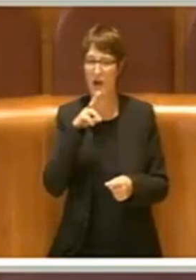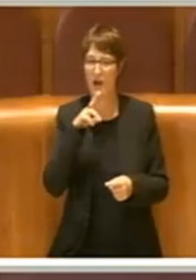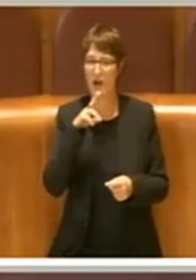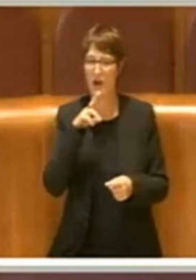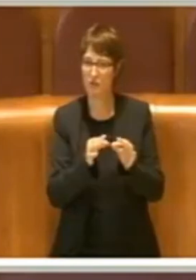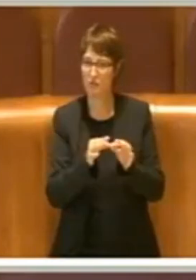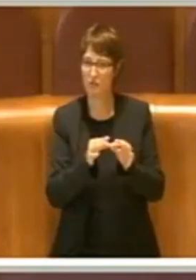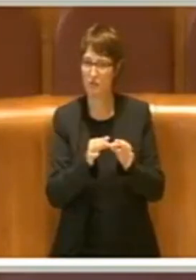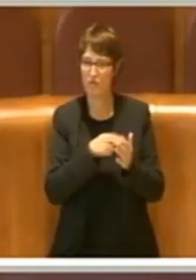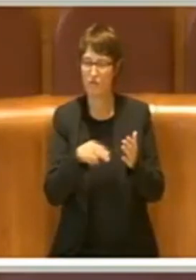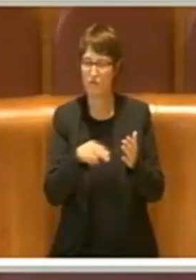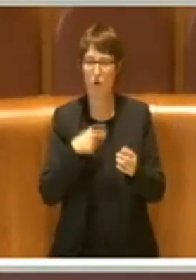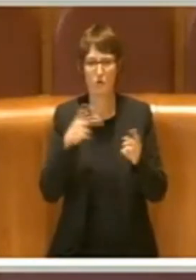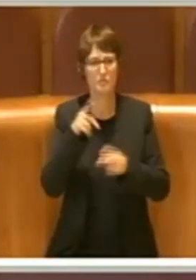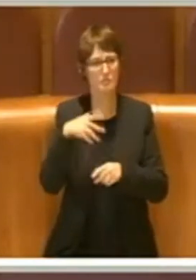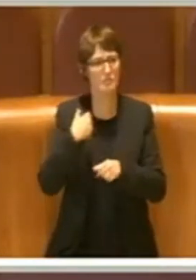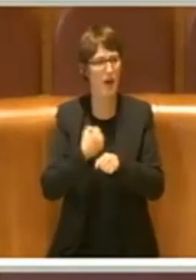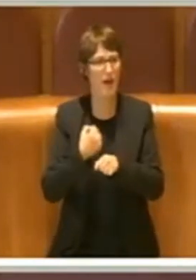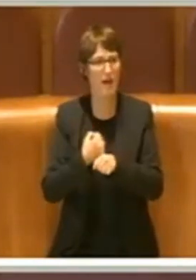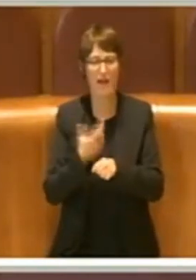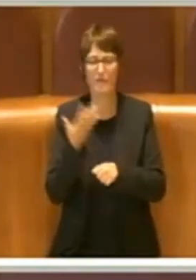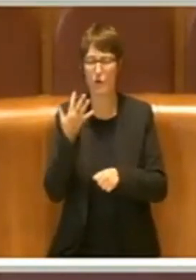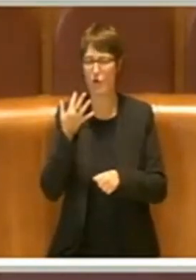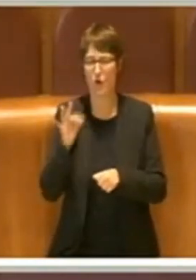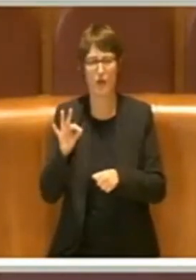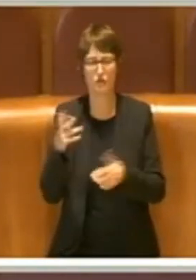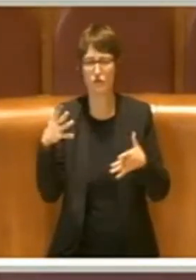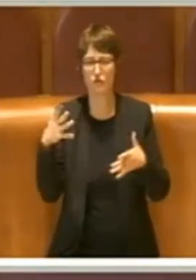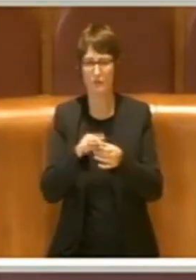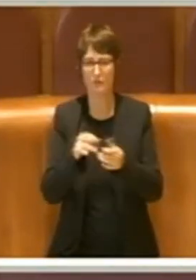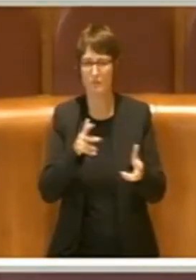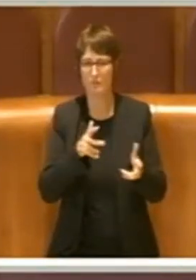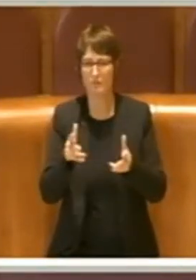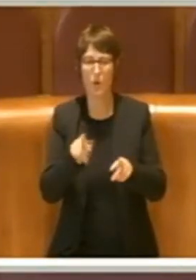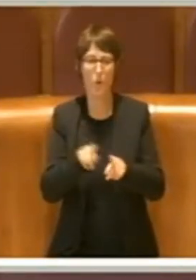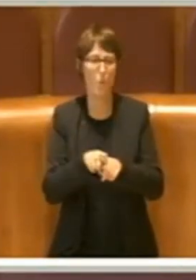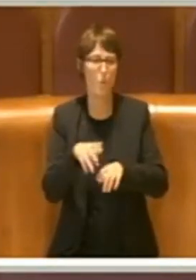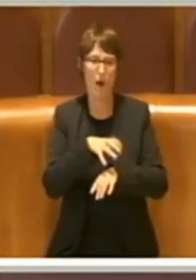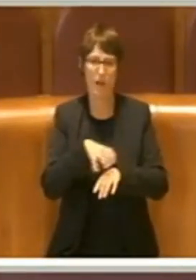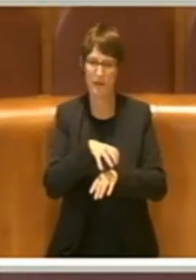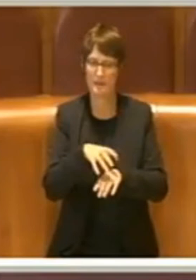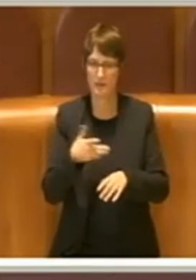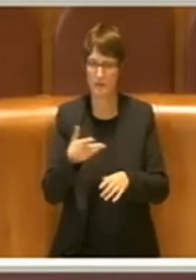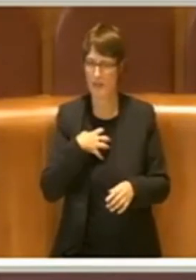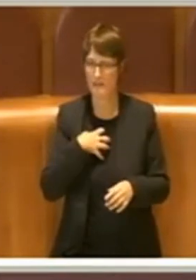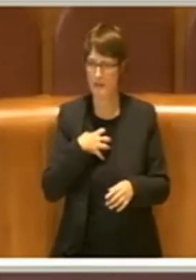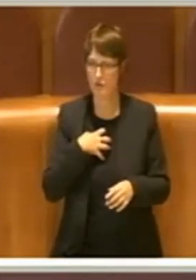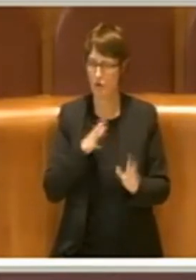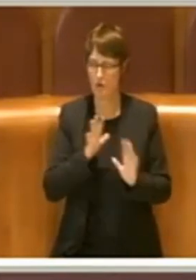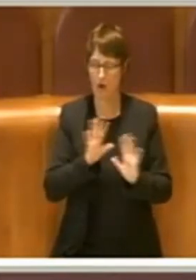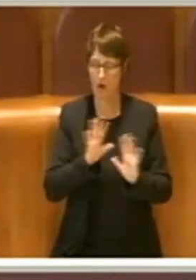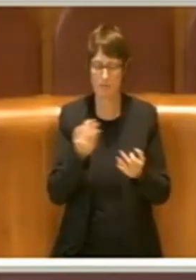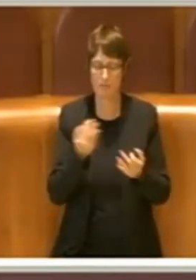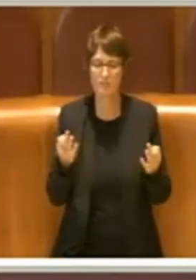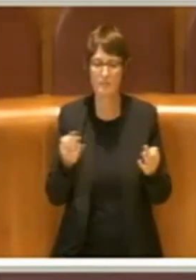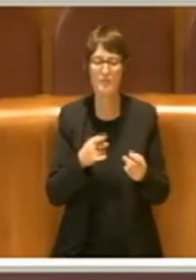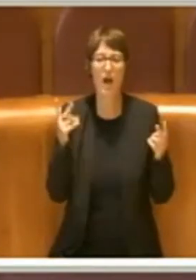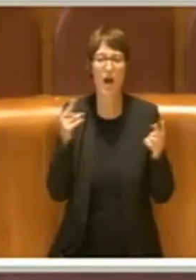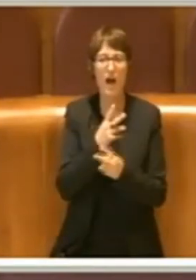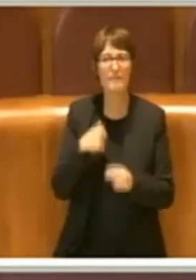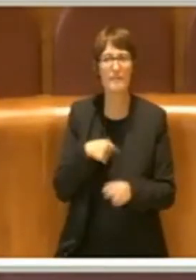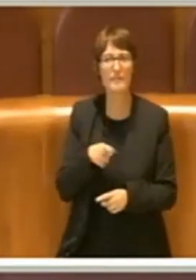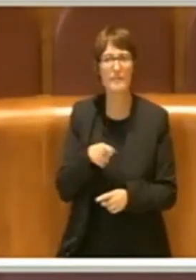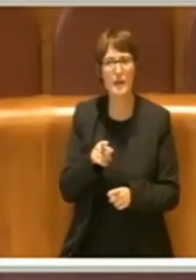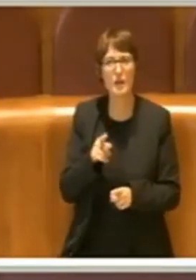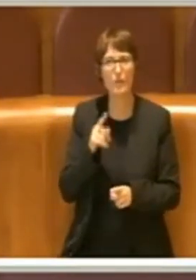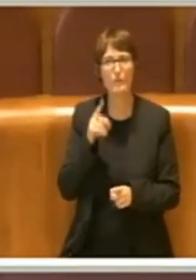veramente eccezionale, come del resto gli assessorati. Però dare questa lettura, che